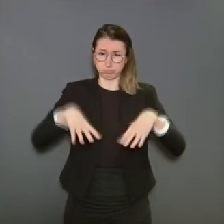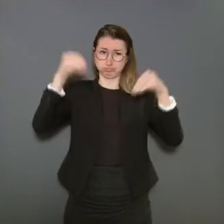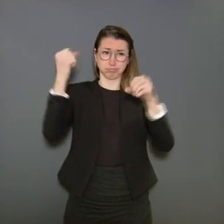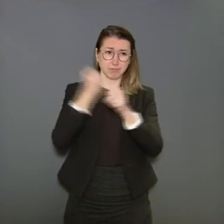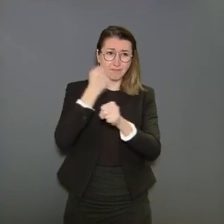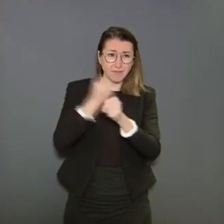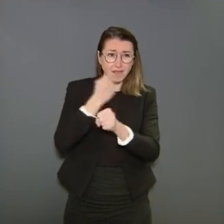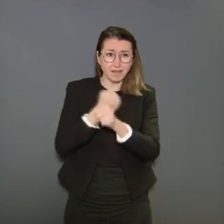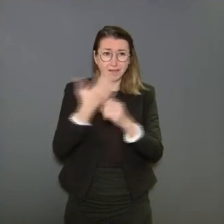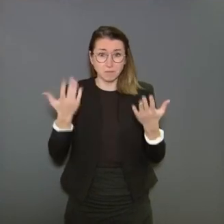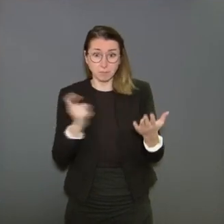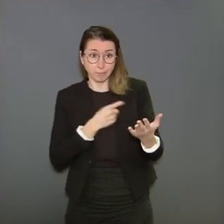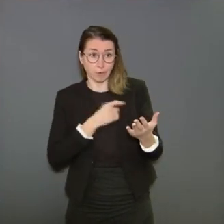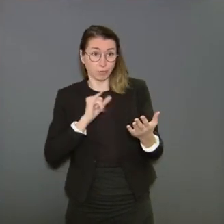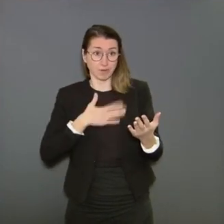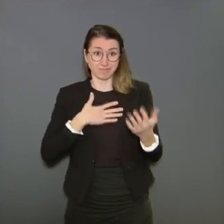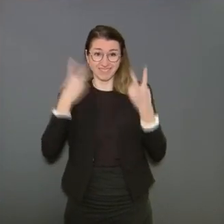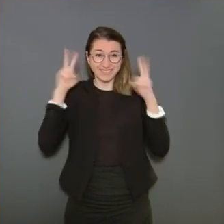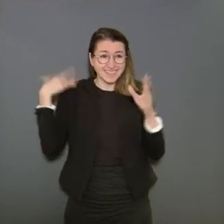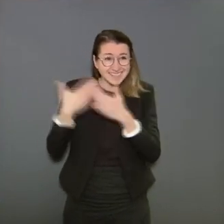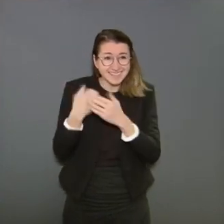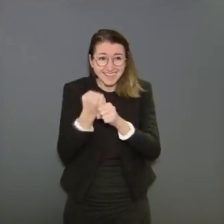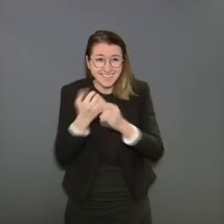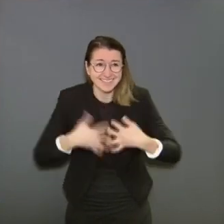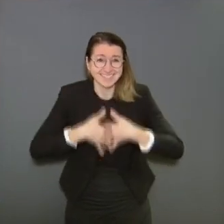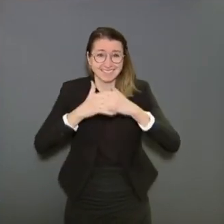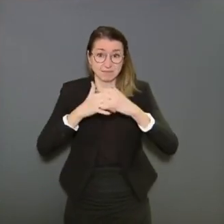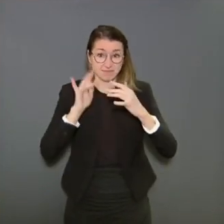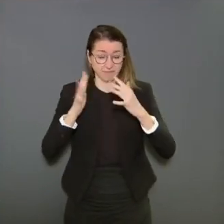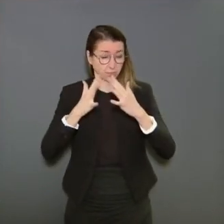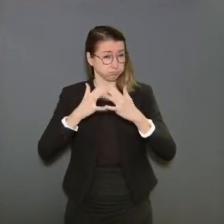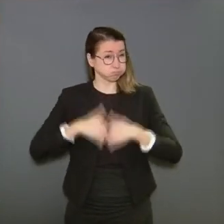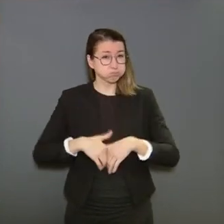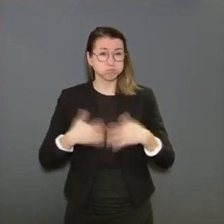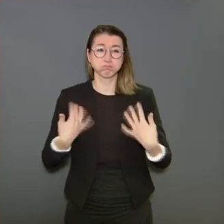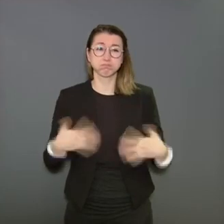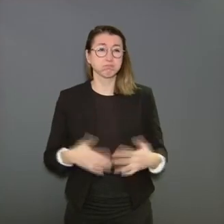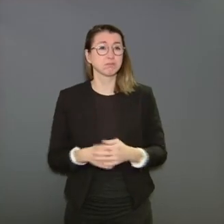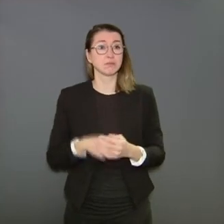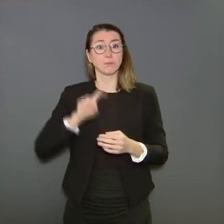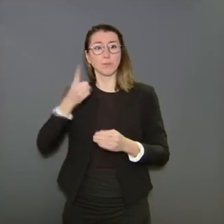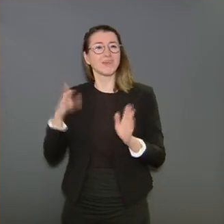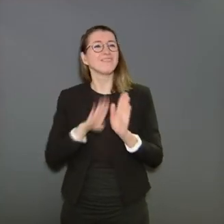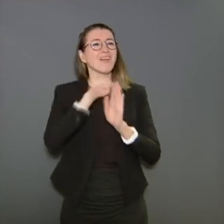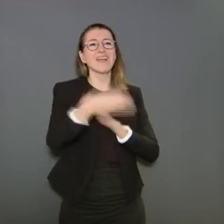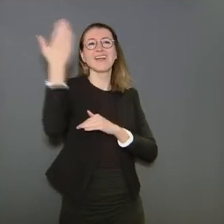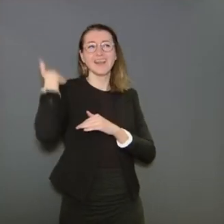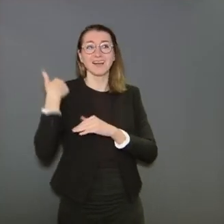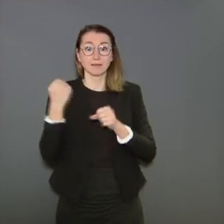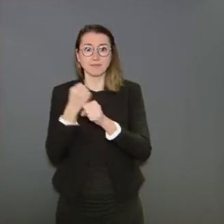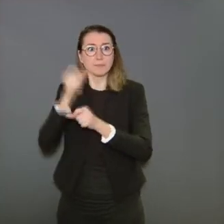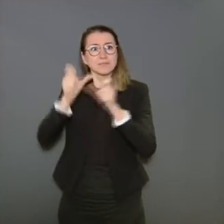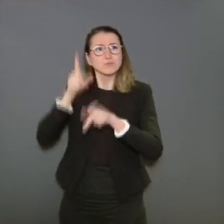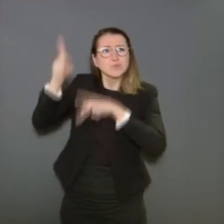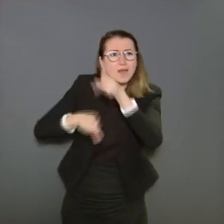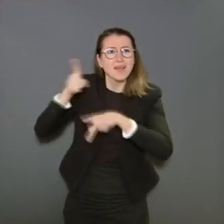travail d'une vie. Les gens dans le soin sont à peine remis de la première vague et maintenant sont de nouveau submergés dans la